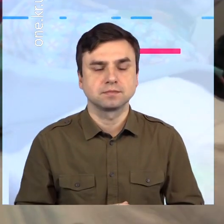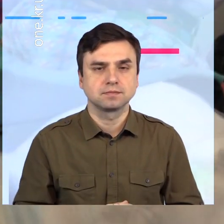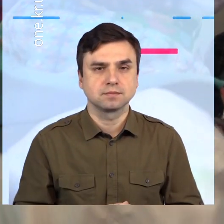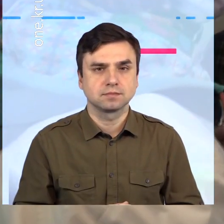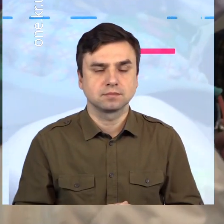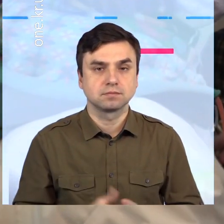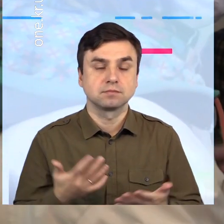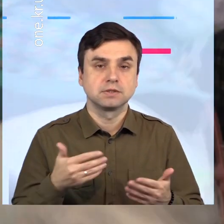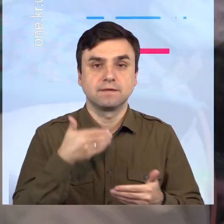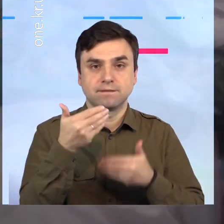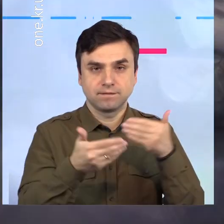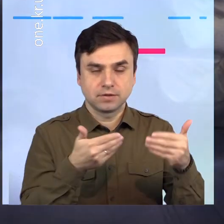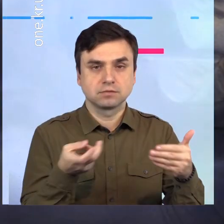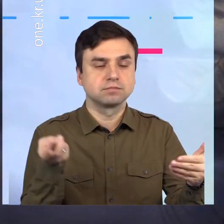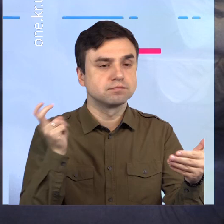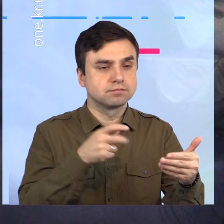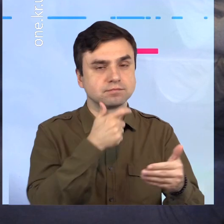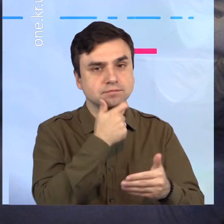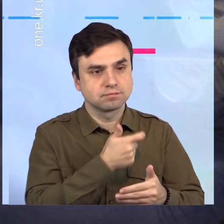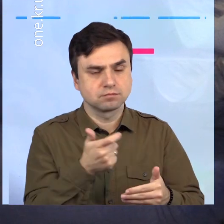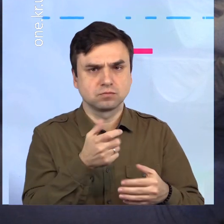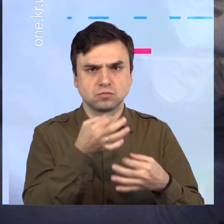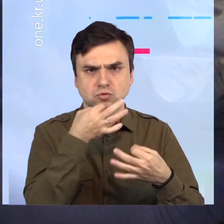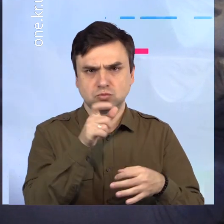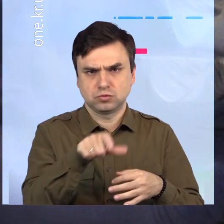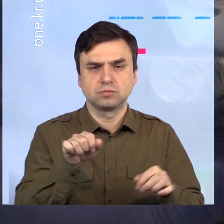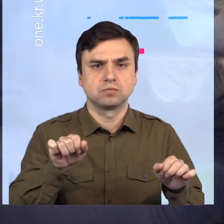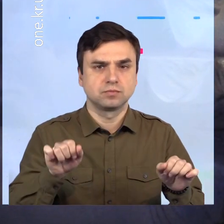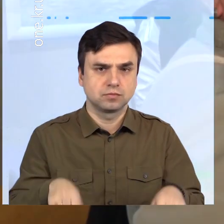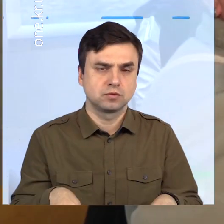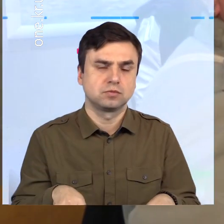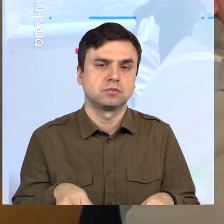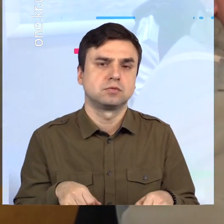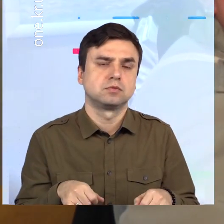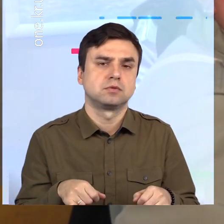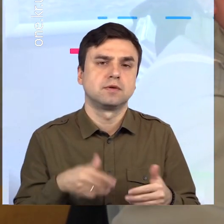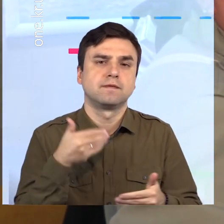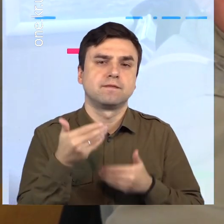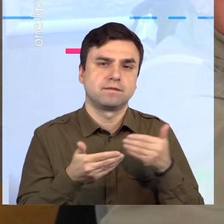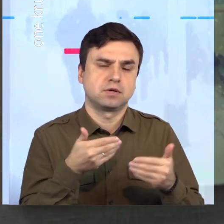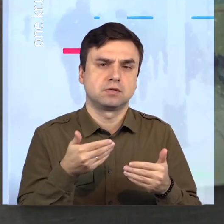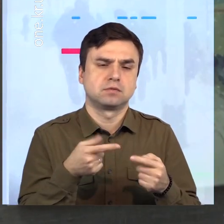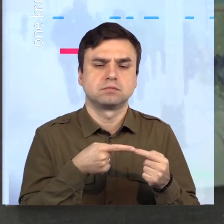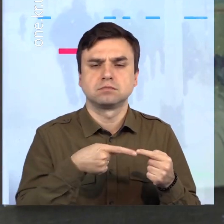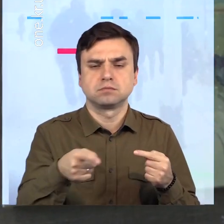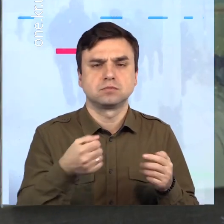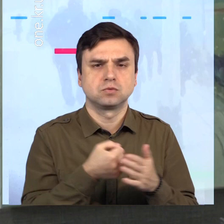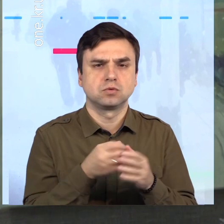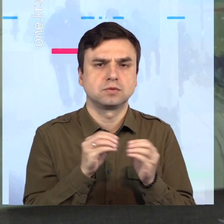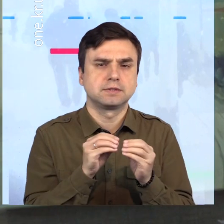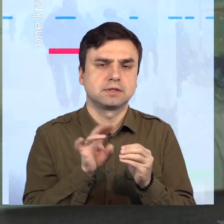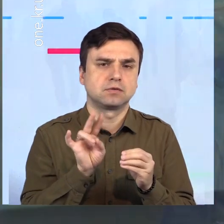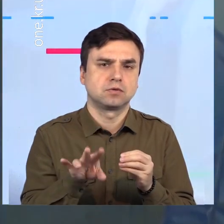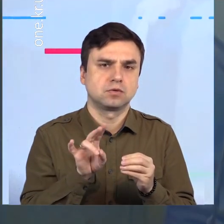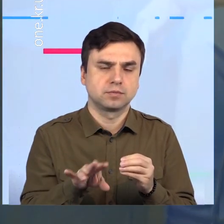поспілкуватися з однодумцями та подивитися на витвори мистецтва може кожен бажаючий. Експозиція «Мелодія натхнення» триватиме до 10